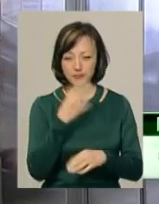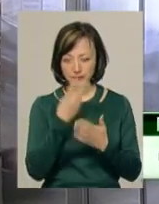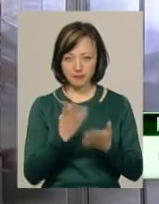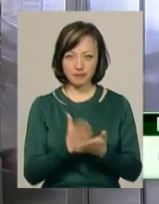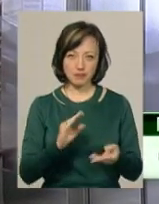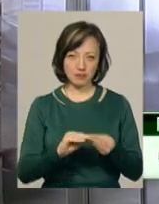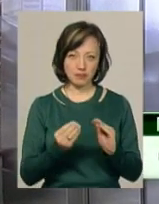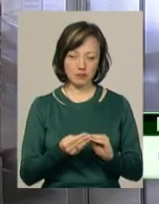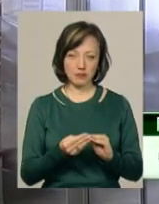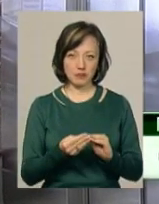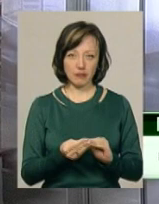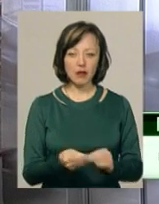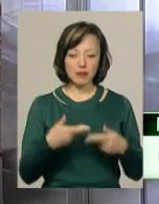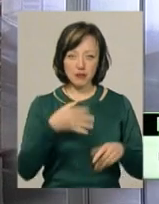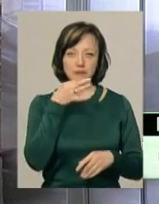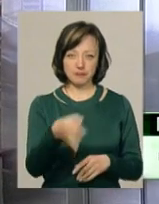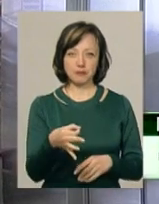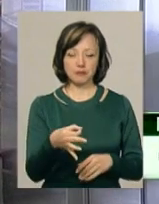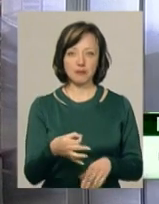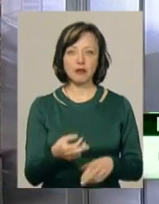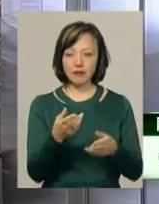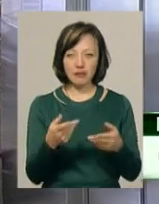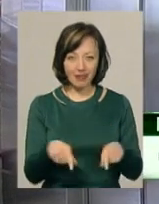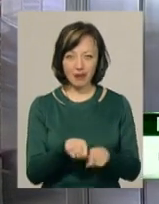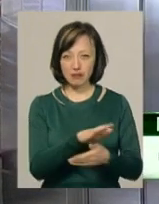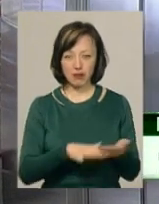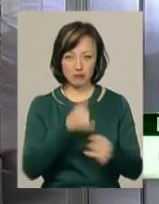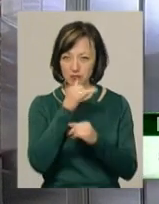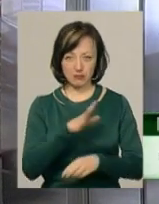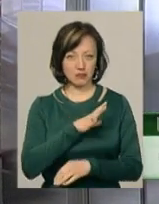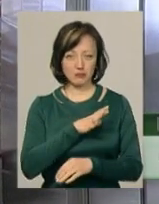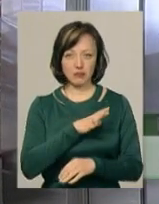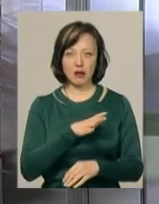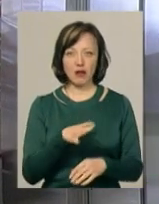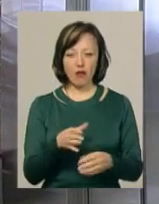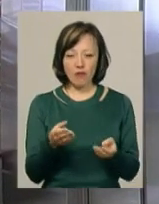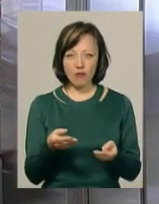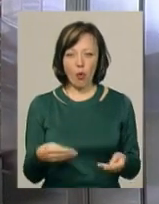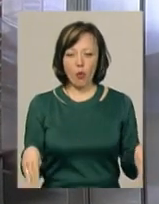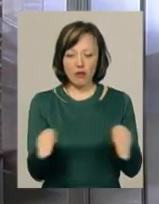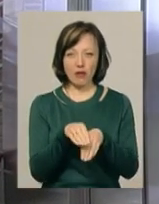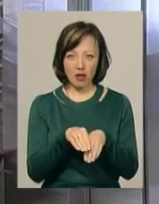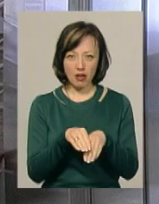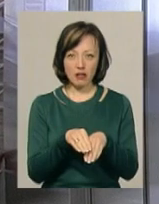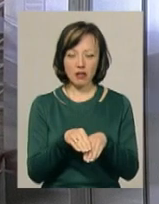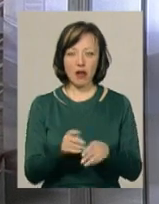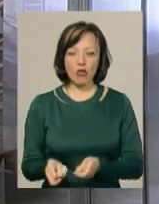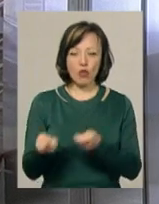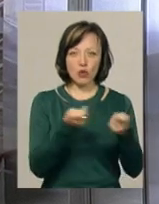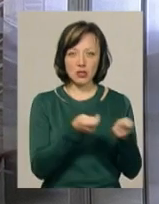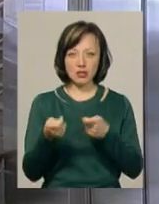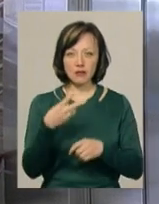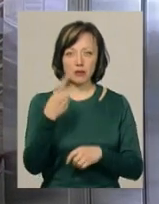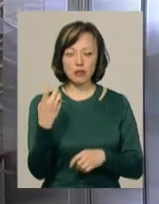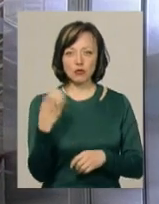проблеми. І ми сказали, так далі бути не може. В одіялах, облаго, ніхто насити більше в